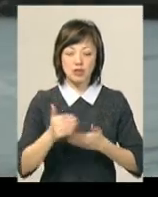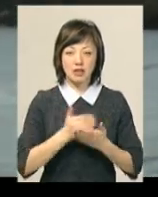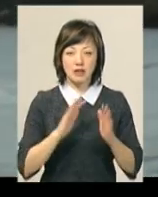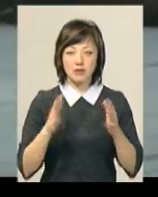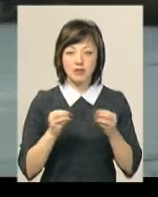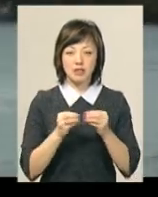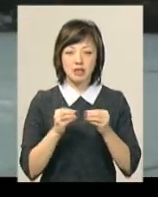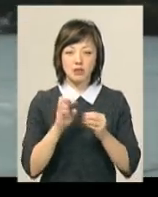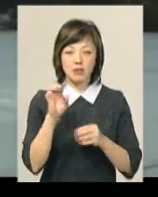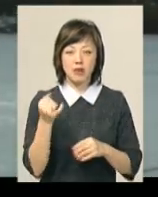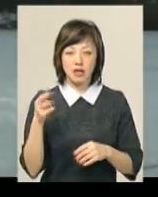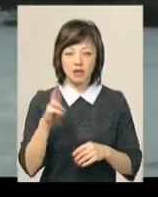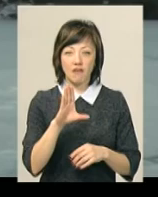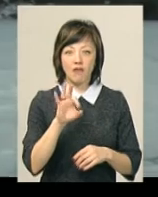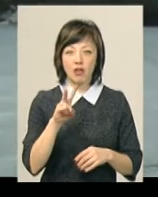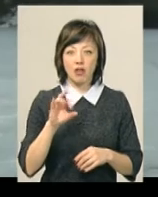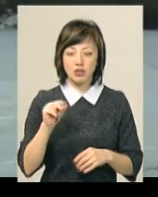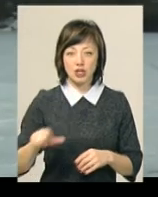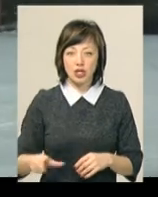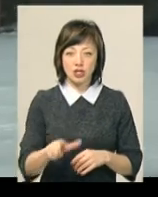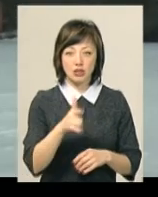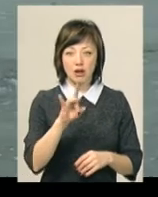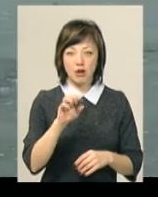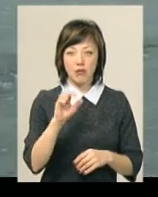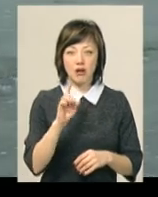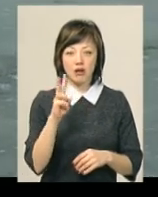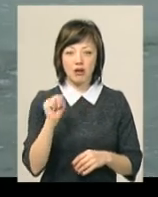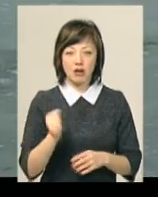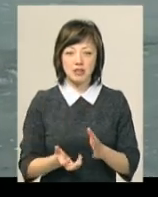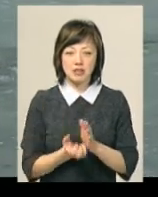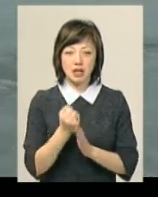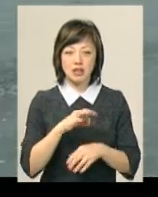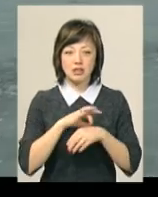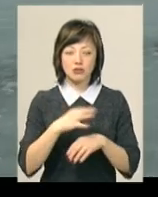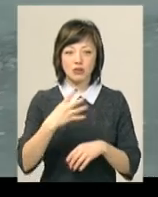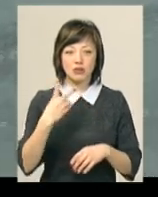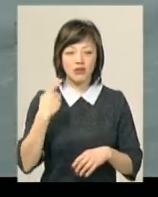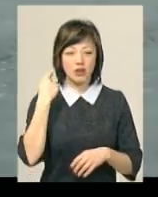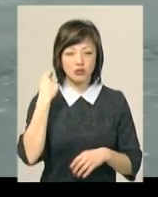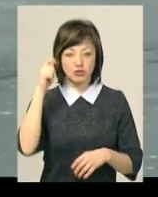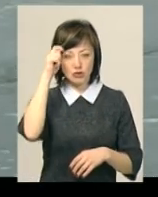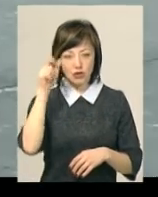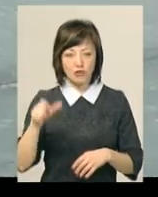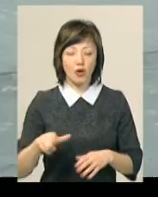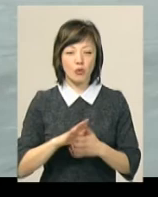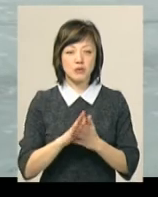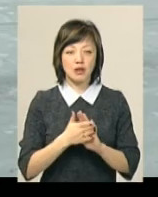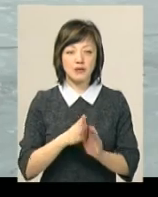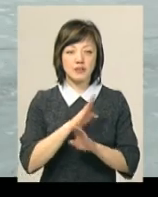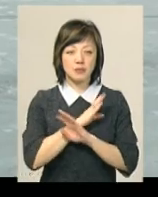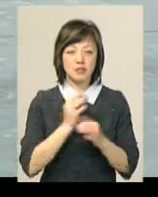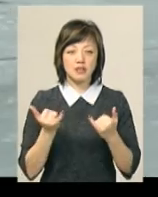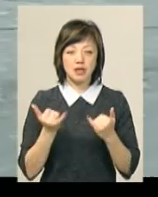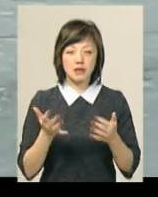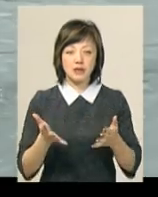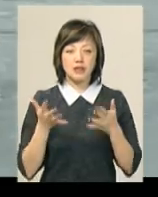стався 10 березня у Волочиську з річки Грабарка. Рятувальники дістали тіло 42-річного чоловіка. Обставини його смерті зараз